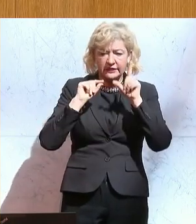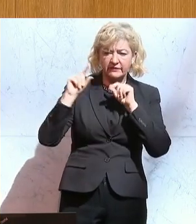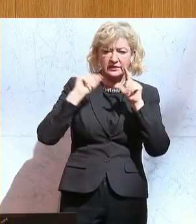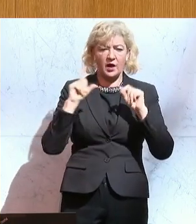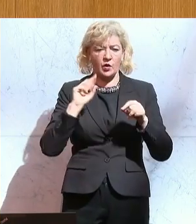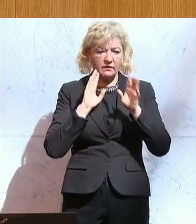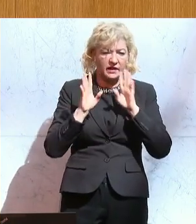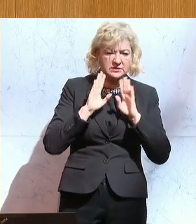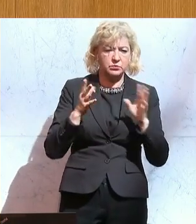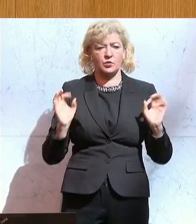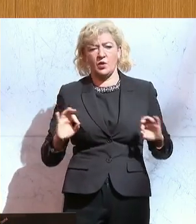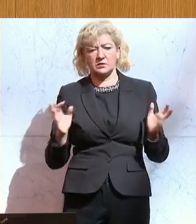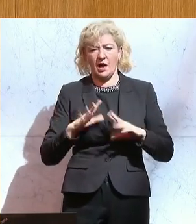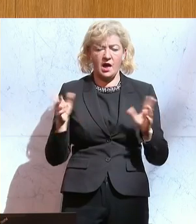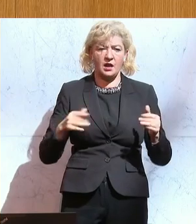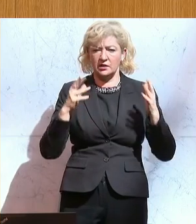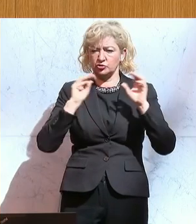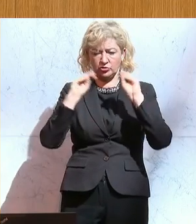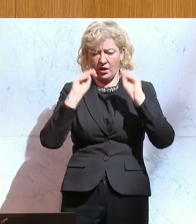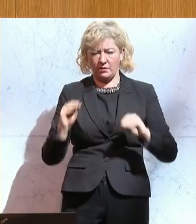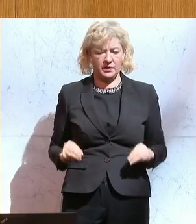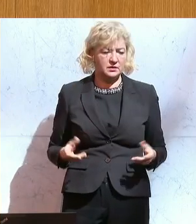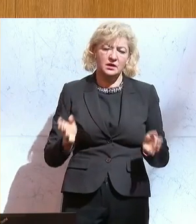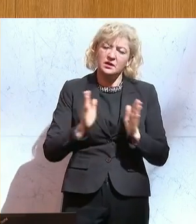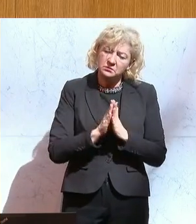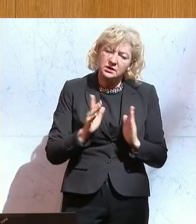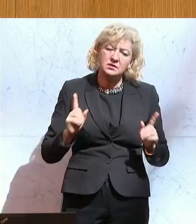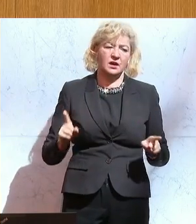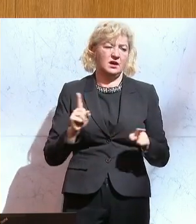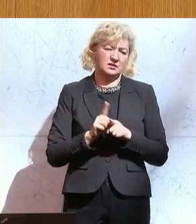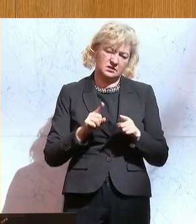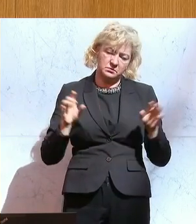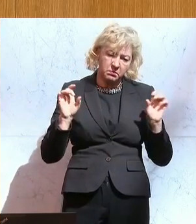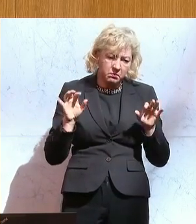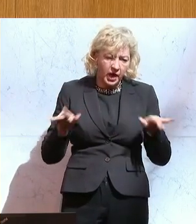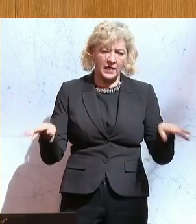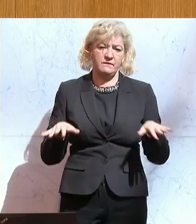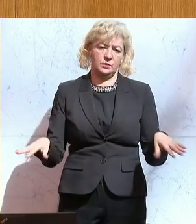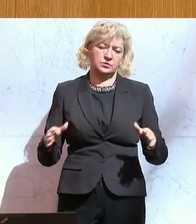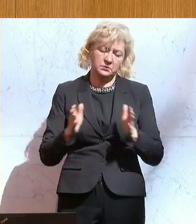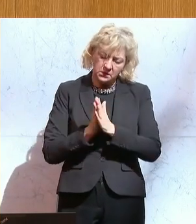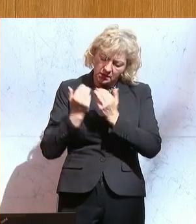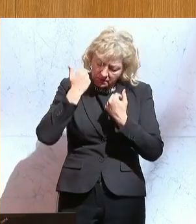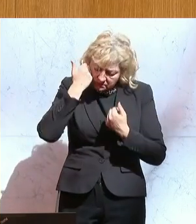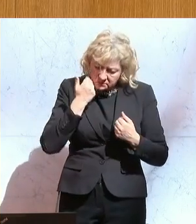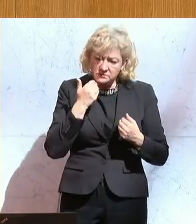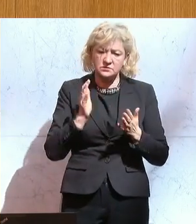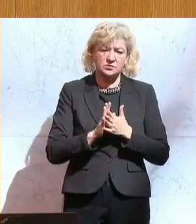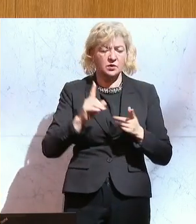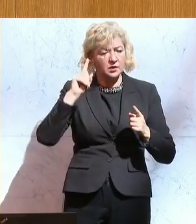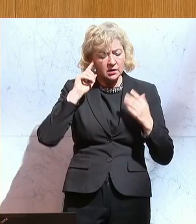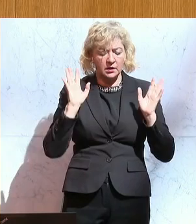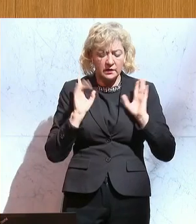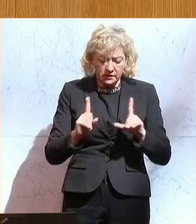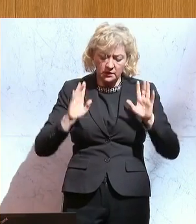Facebook und sonst wo auslassen, ich möchte wirklich bitten, dass Sie auf diese Herrschaften einwirken und einmal darum ersuchen, einen Kühlenkopf zu bewahren